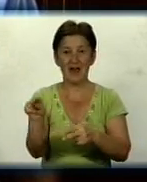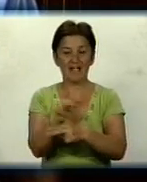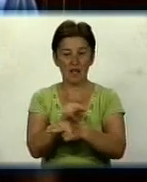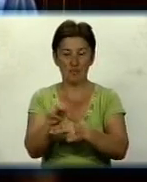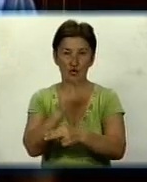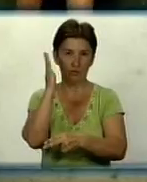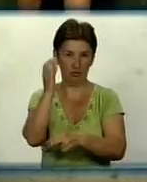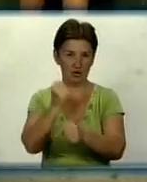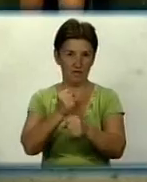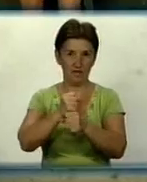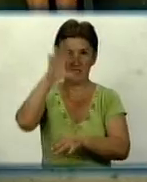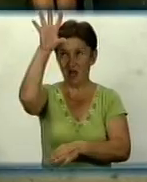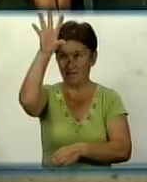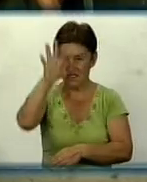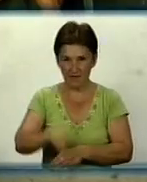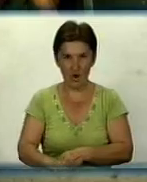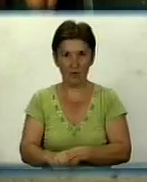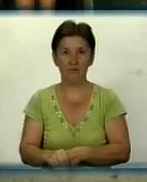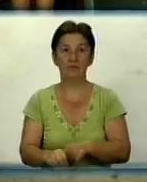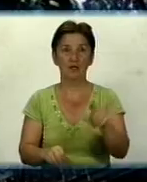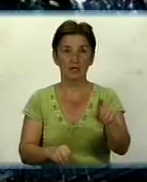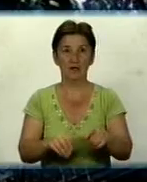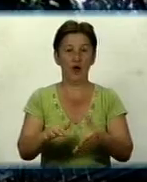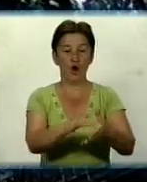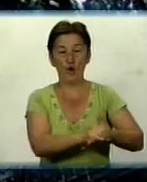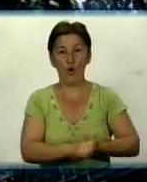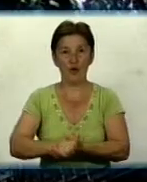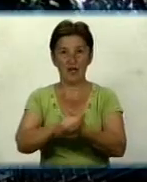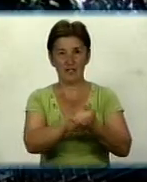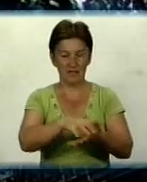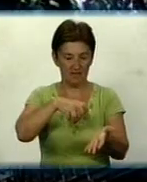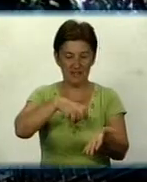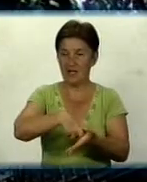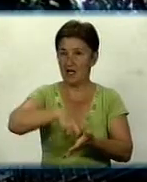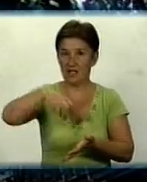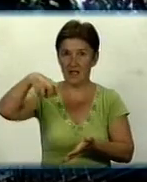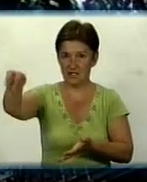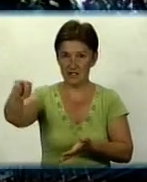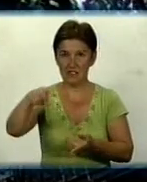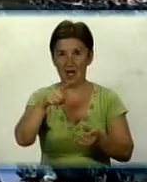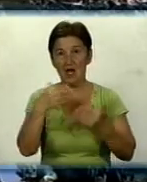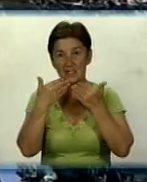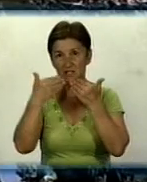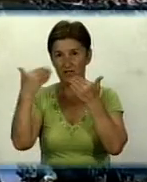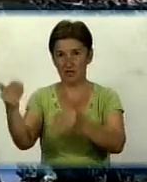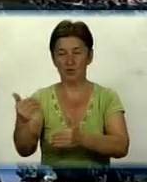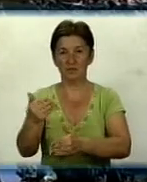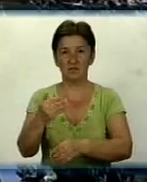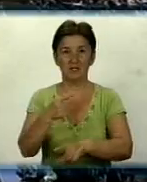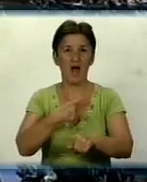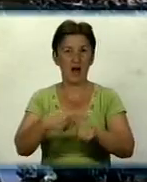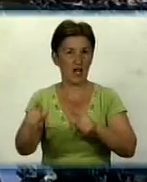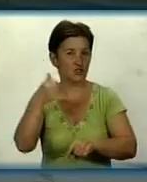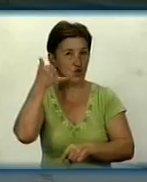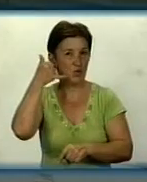всього під'їзду. Тим часом мешканці будинку написали колективний лист до міського голови Кіровограда та звернулися на гарячу лінію губернатора.